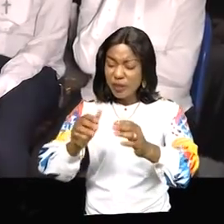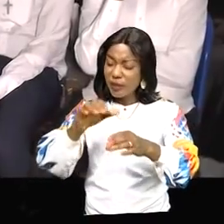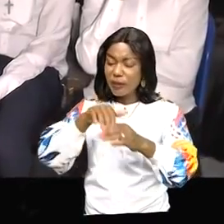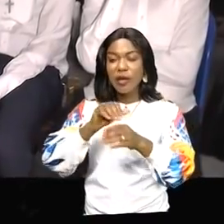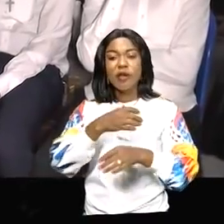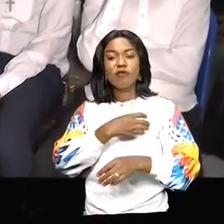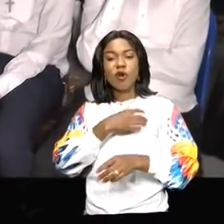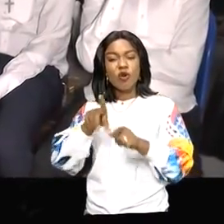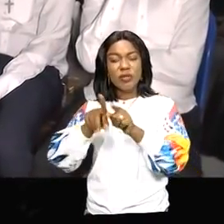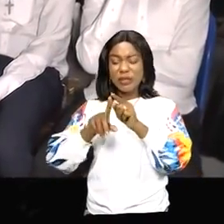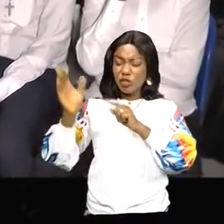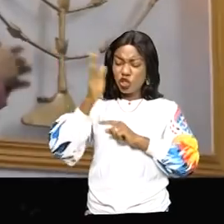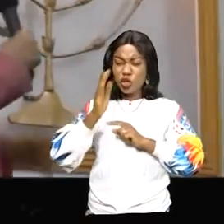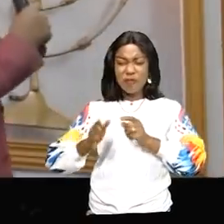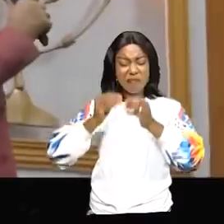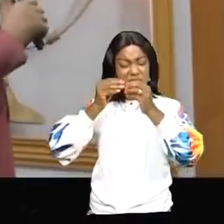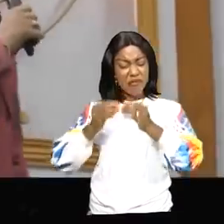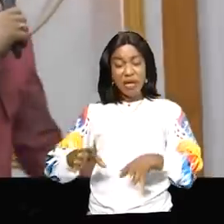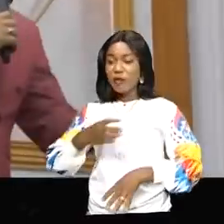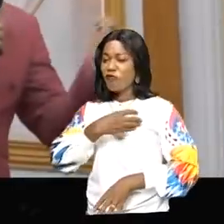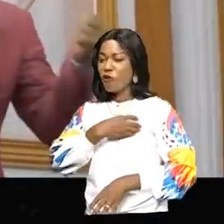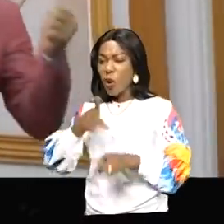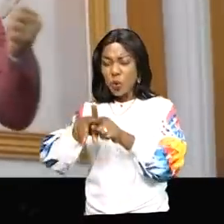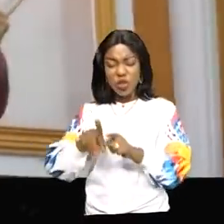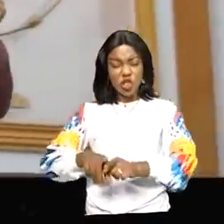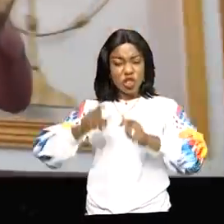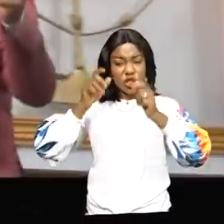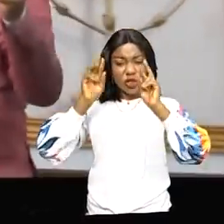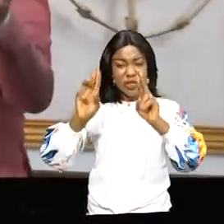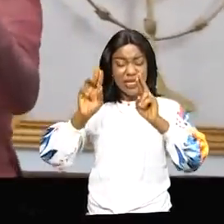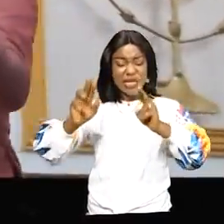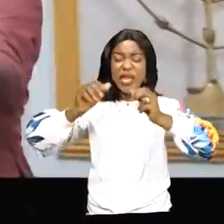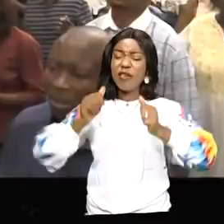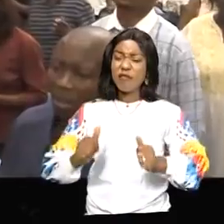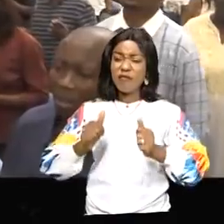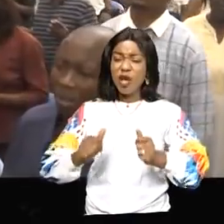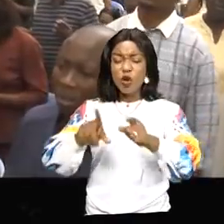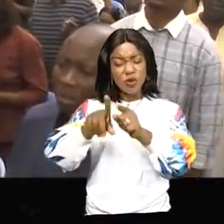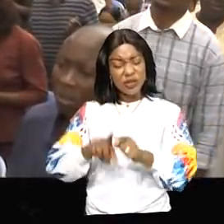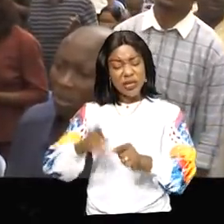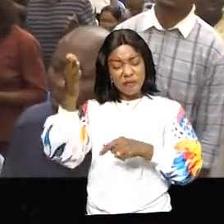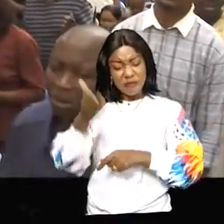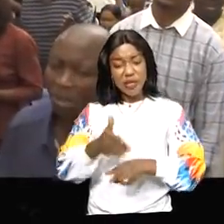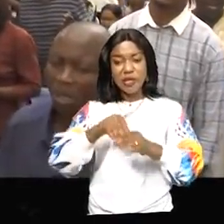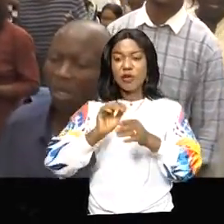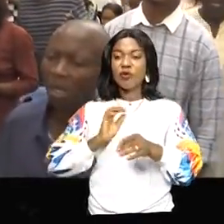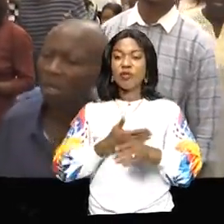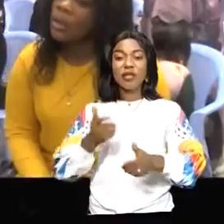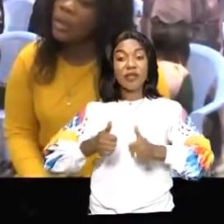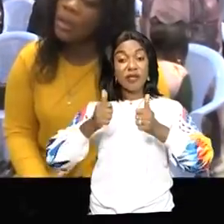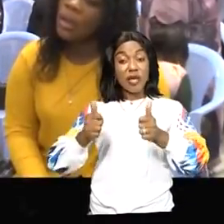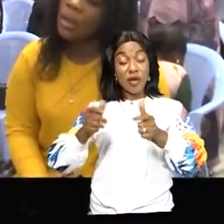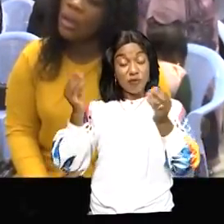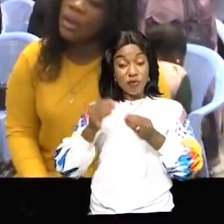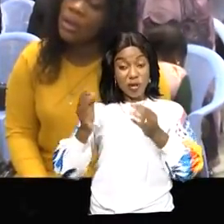et à ne jamais perdre de vue que Christ vivant est présent dans nos vies, celui qui a les secrets de l'avenir